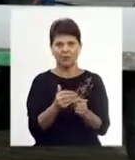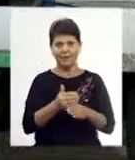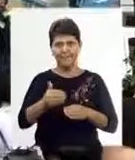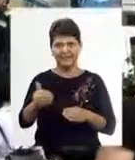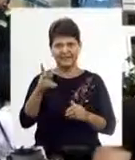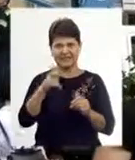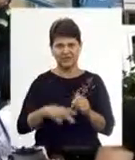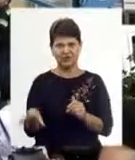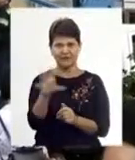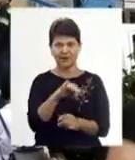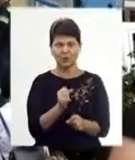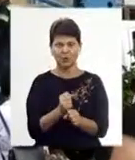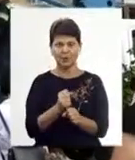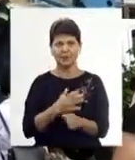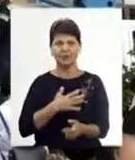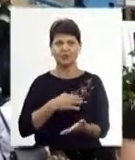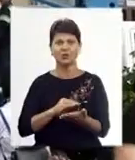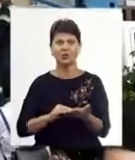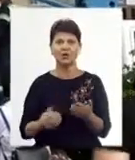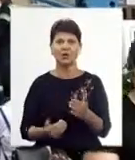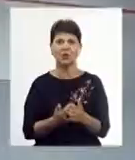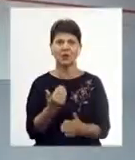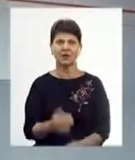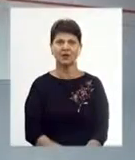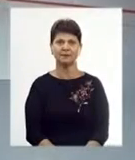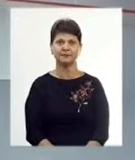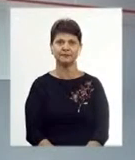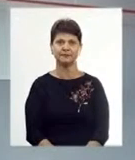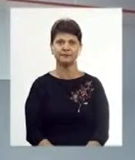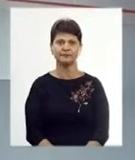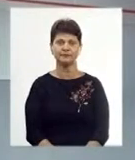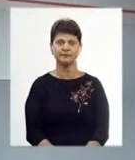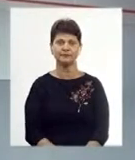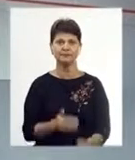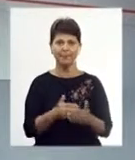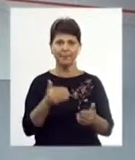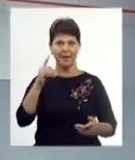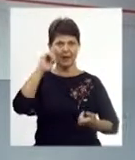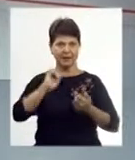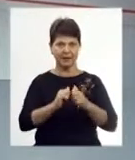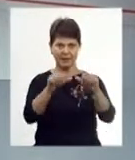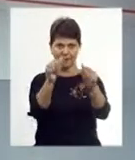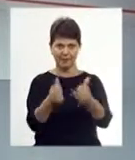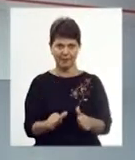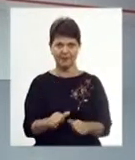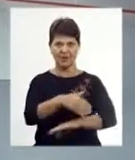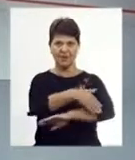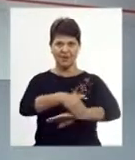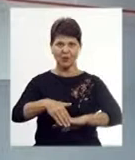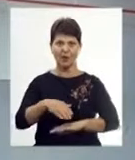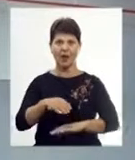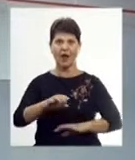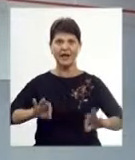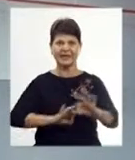завершення усіх робіт. Олена Карбівська, Володимир Черніков, Новини. Перед пам'яткою архітектури по вулиці